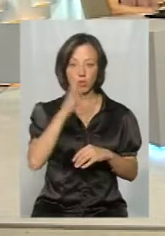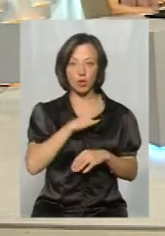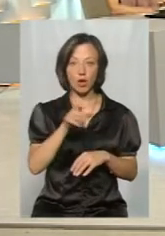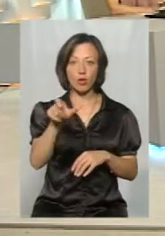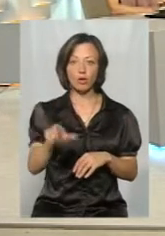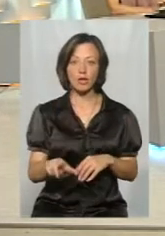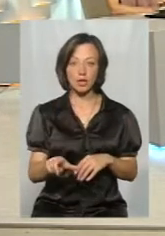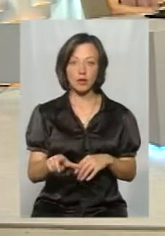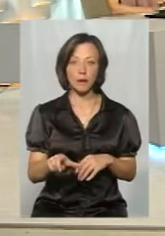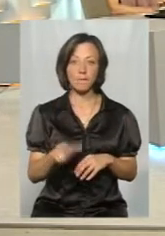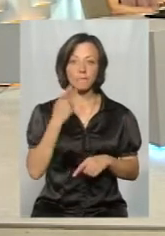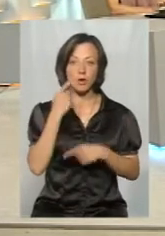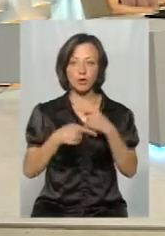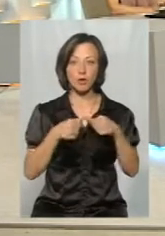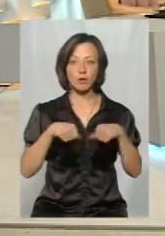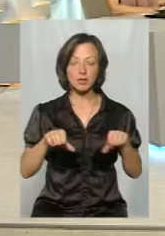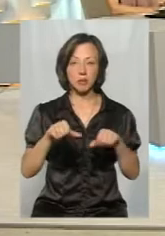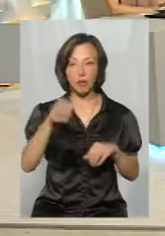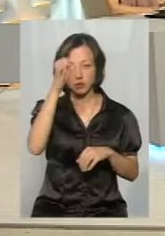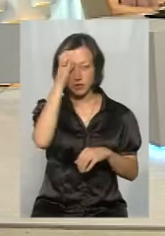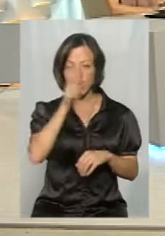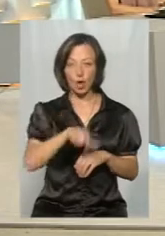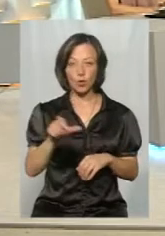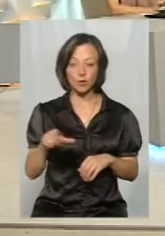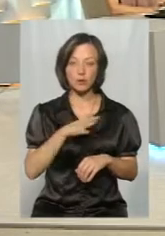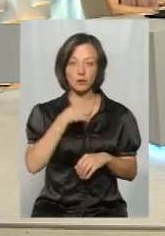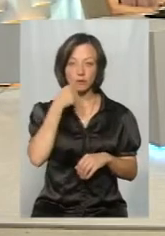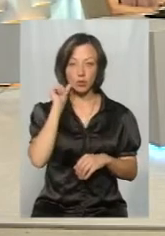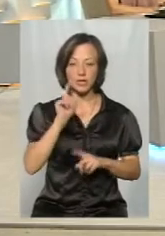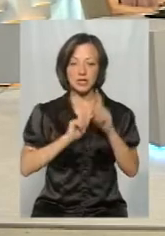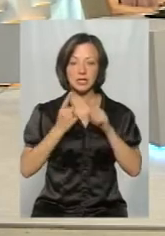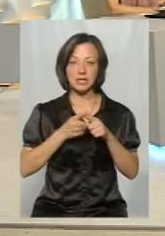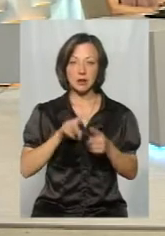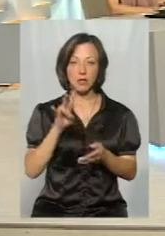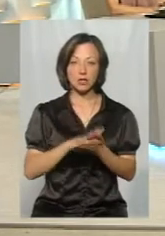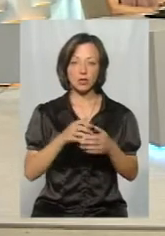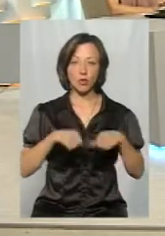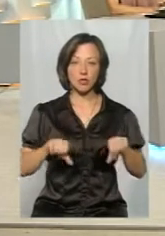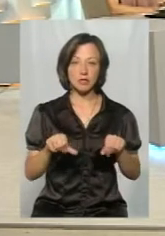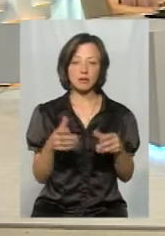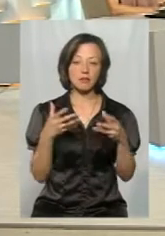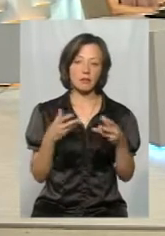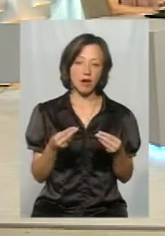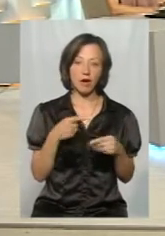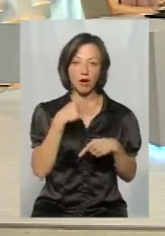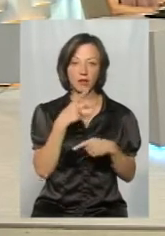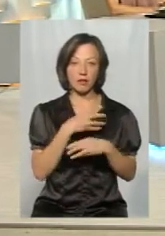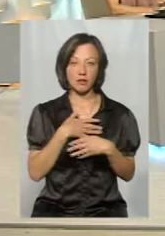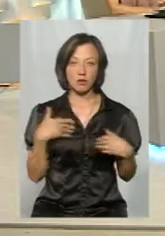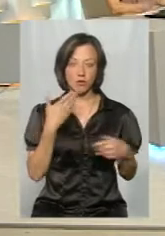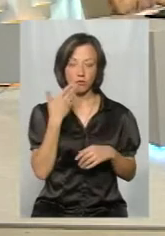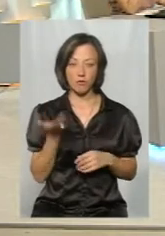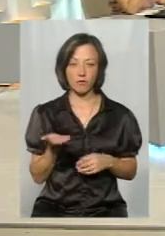людини постійної комісії по освіті. Ті люди, які були вчора на засідниці постійної комісії, м'ягко говоря, не захотіли